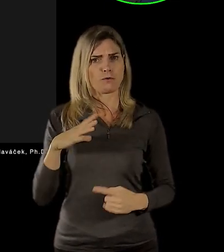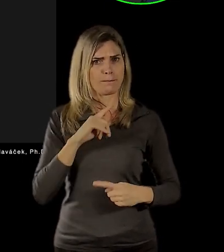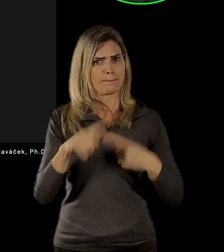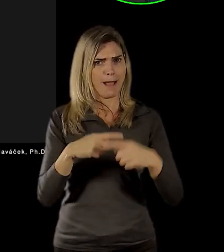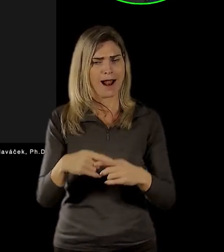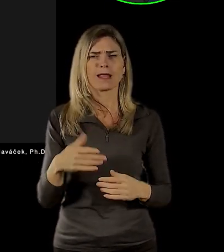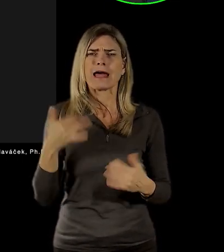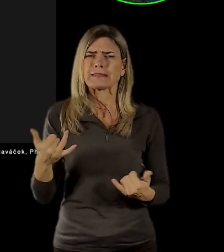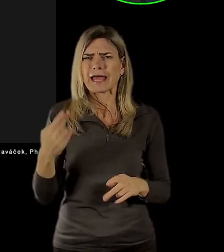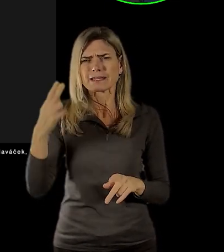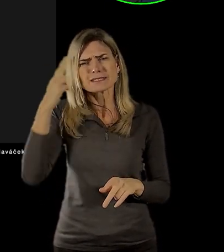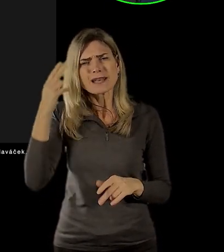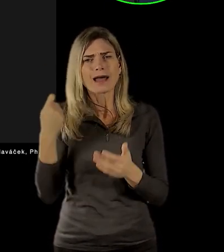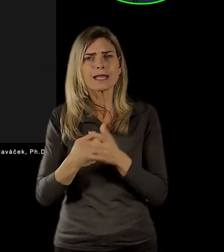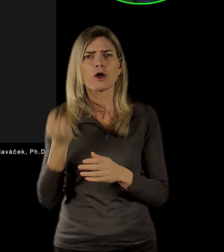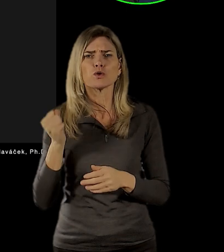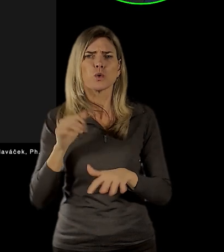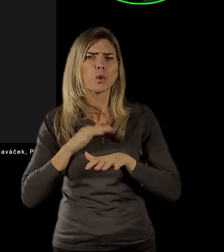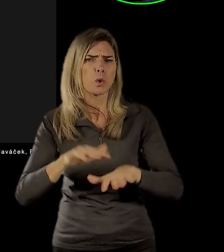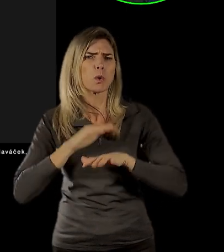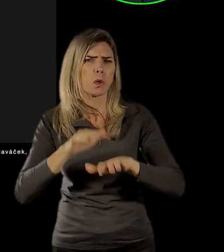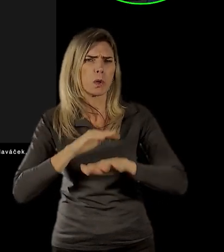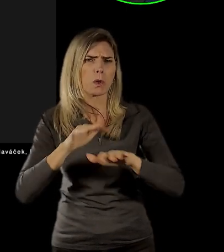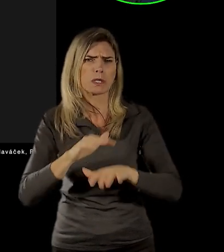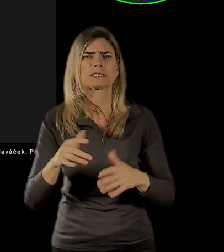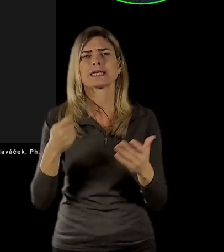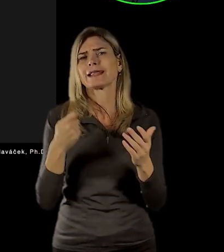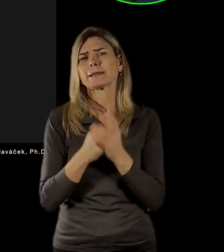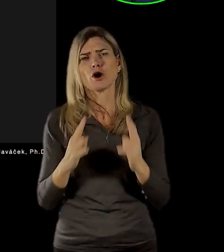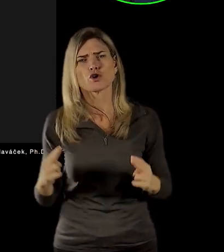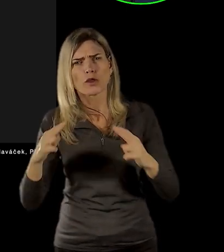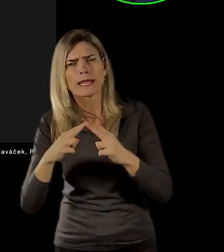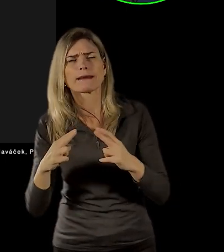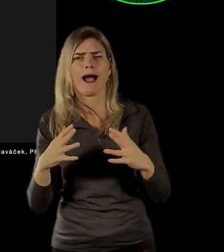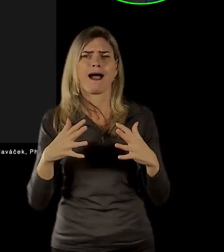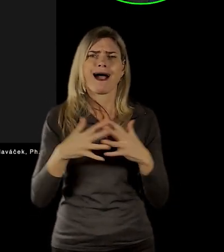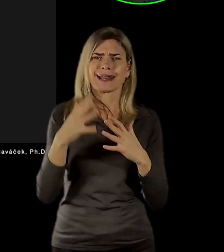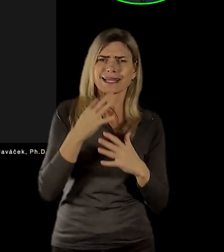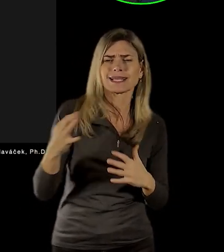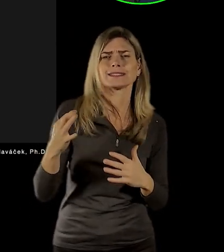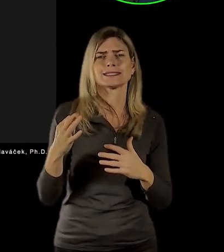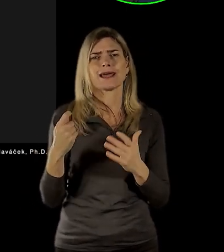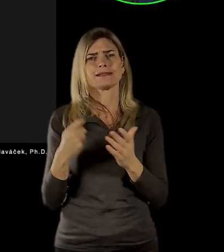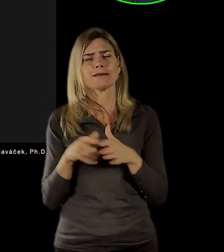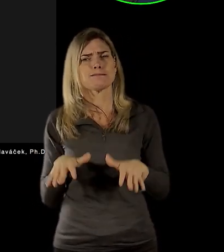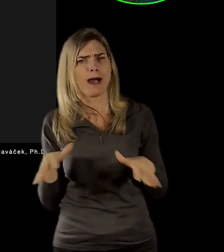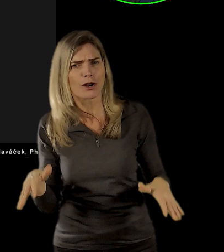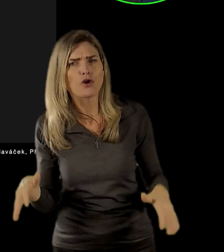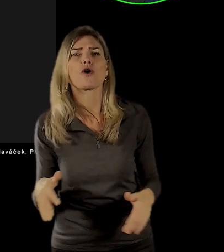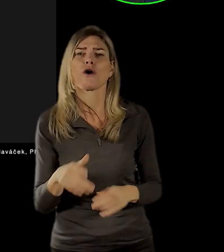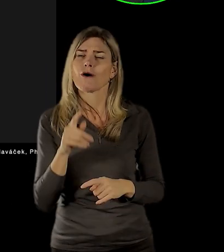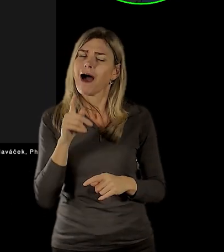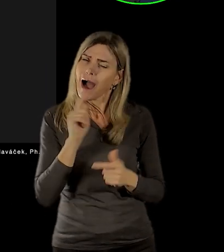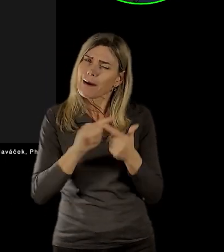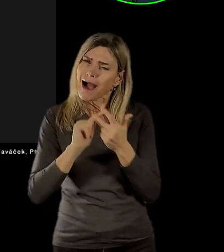turisticky velmi zatížené stopy gotické, renesanční, barokní, přibude i ta stopa, která by měla být